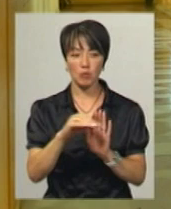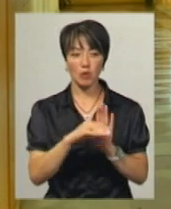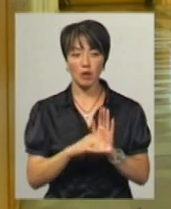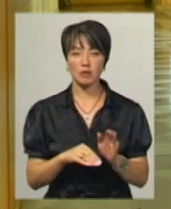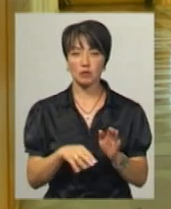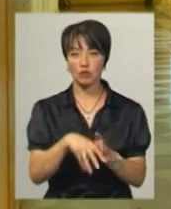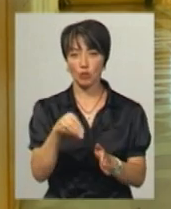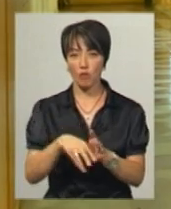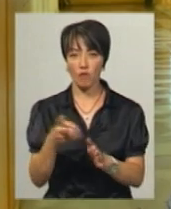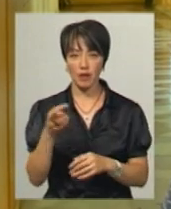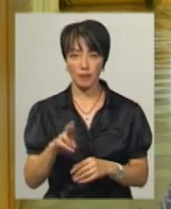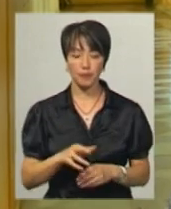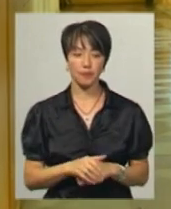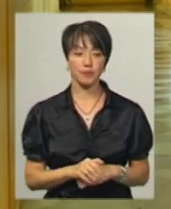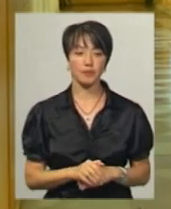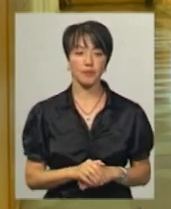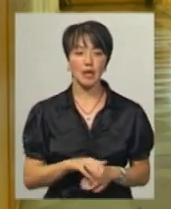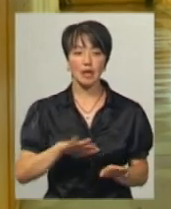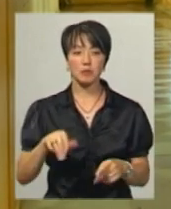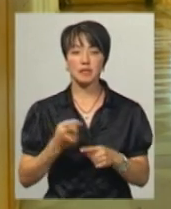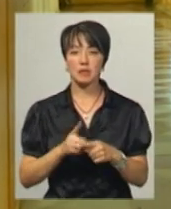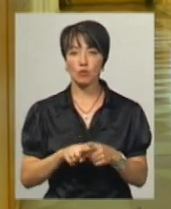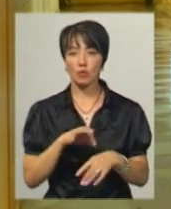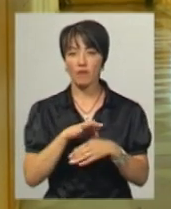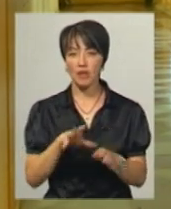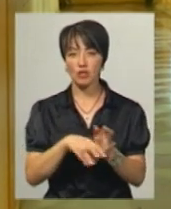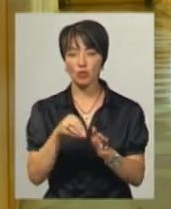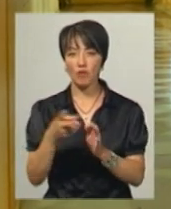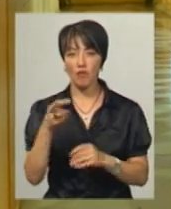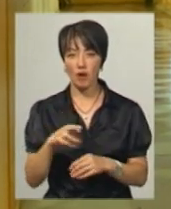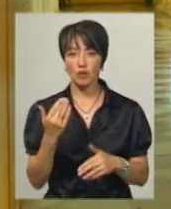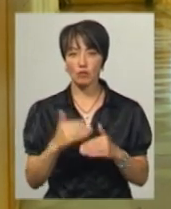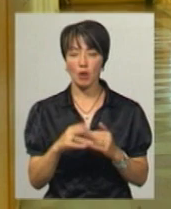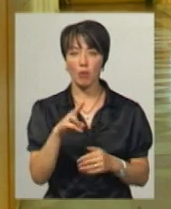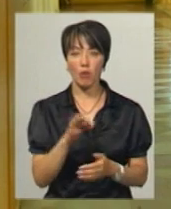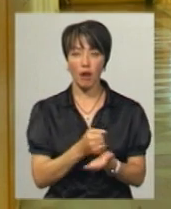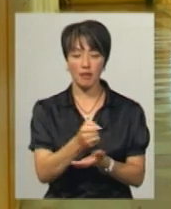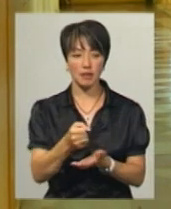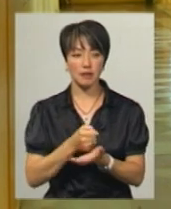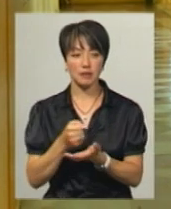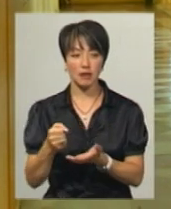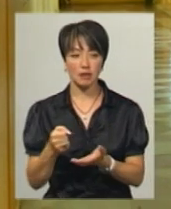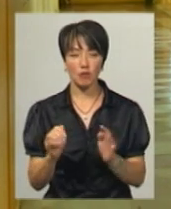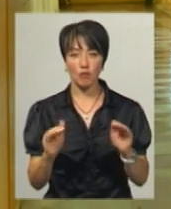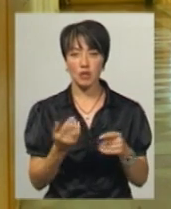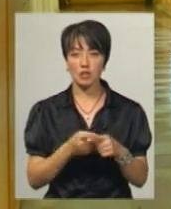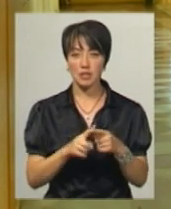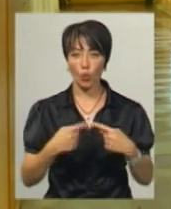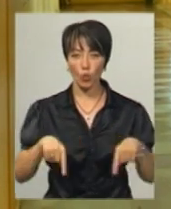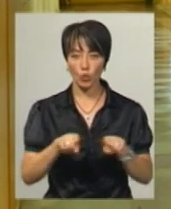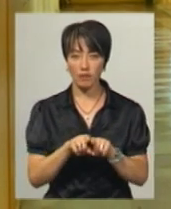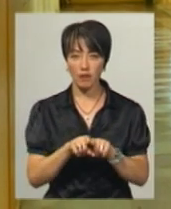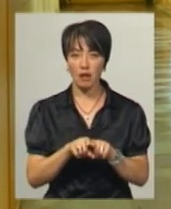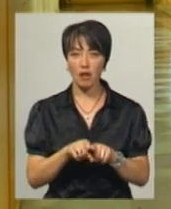також шляхом жеребкування. Після цього ми провели жеребкування вже по кандидатах, власне, в межах цих округів,